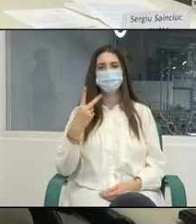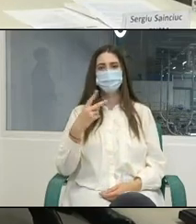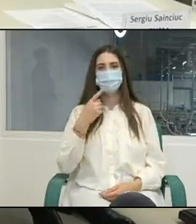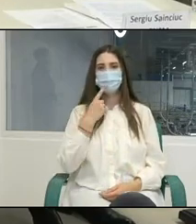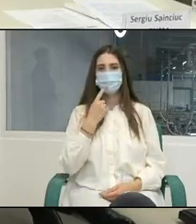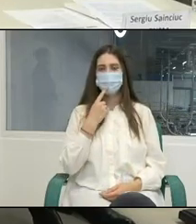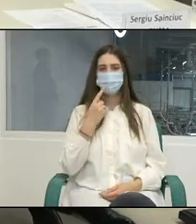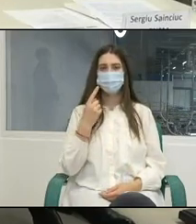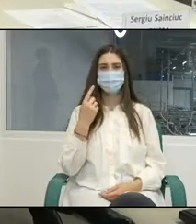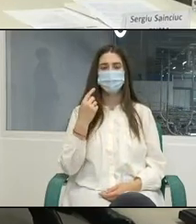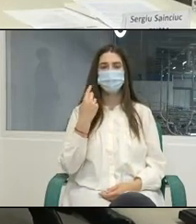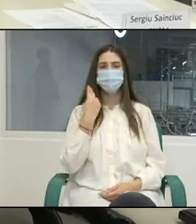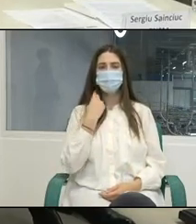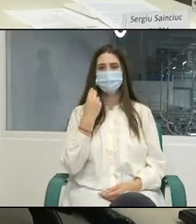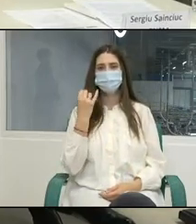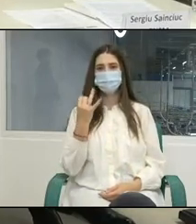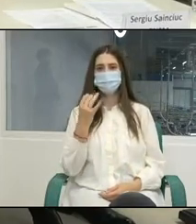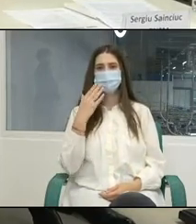română